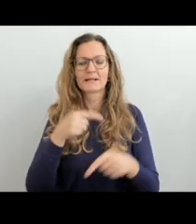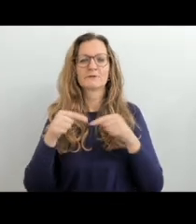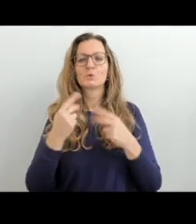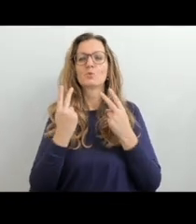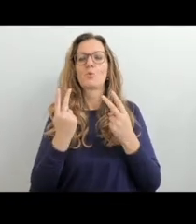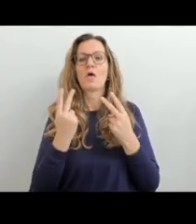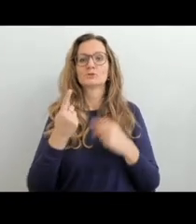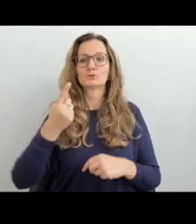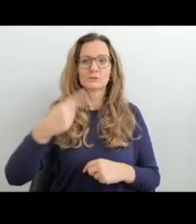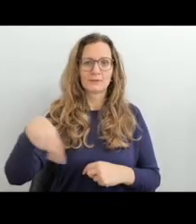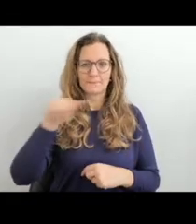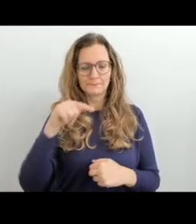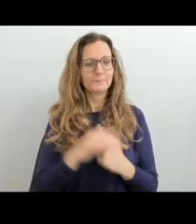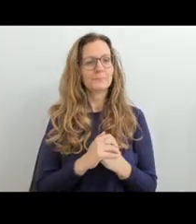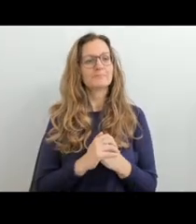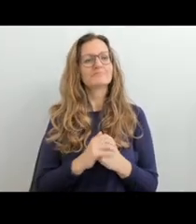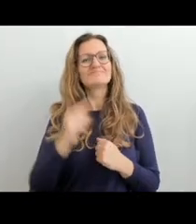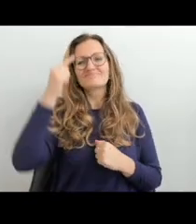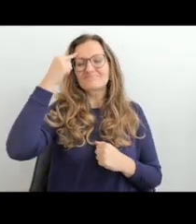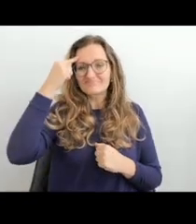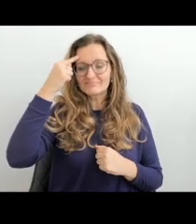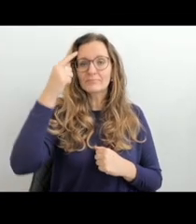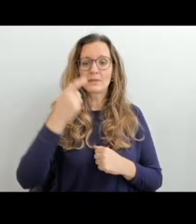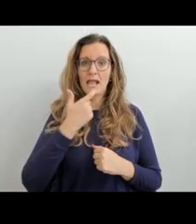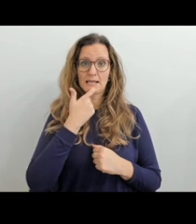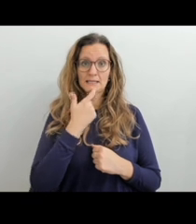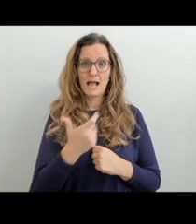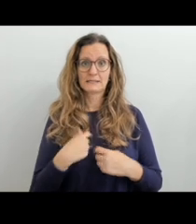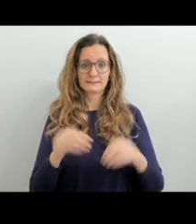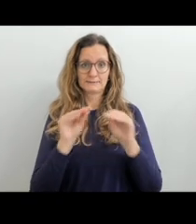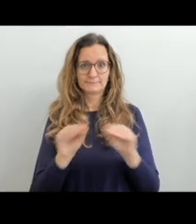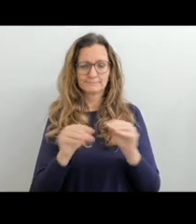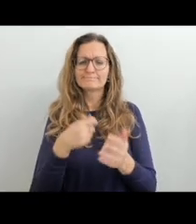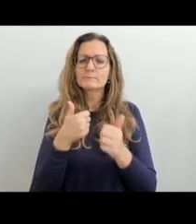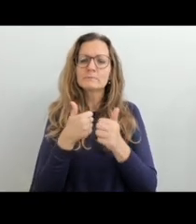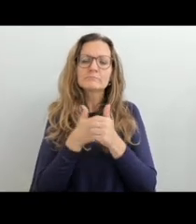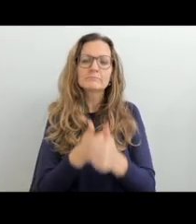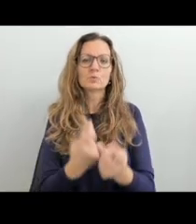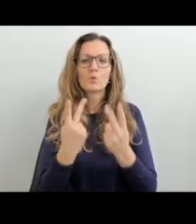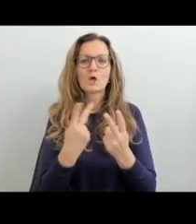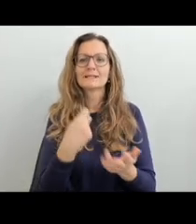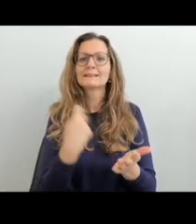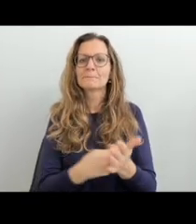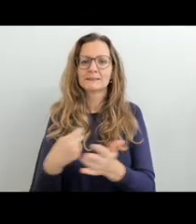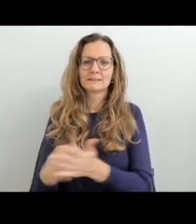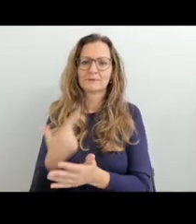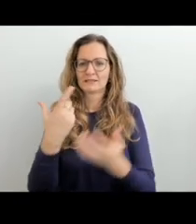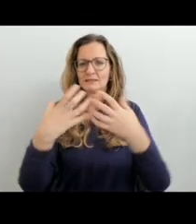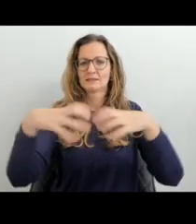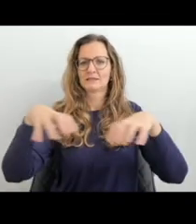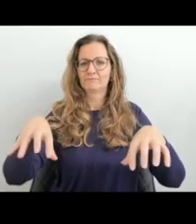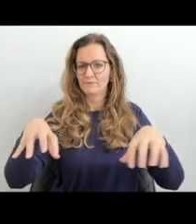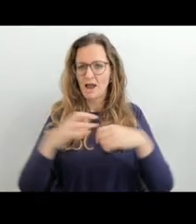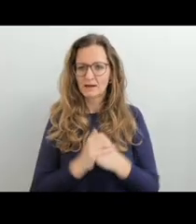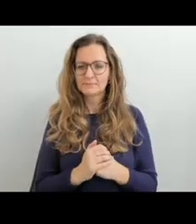pracovali různí autoři na jednotlivých kapitolách. Na začátku bych ráda řekla, že pokud hovoříme o výuce jazyků,